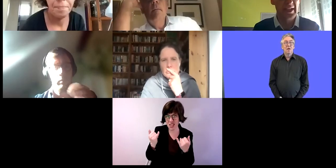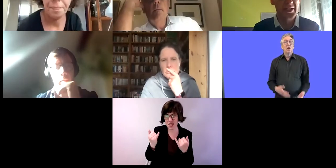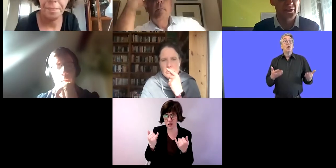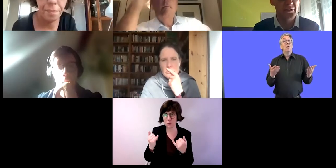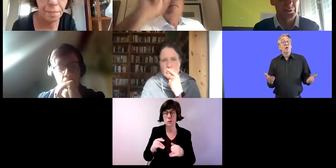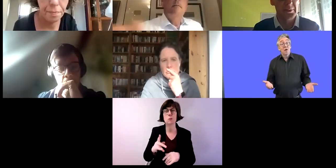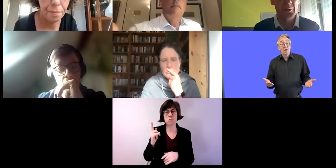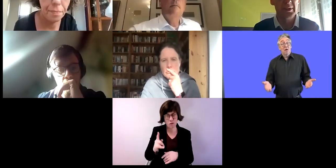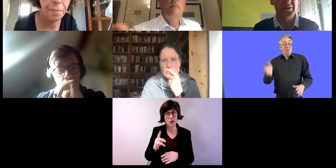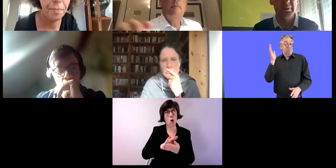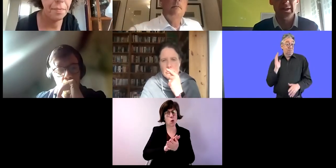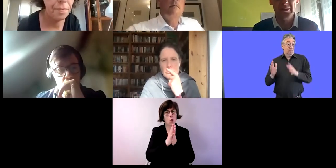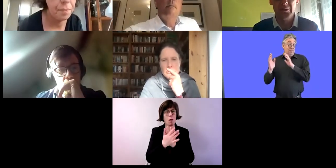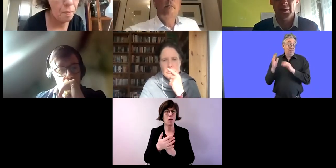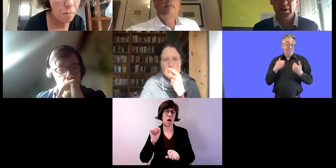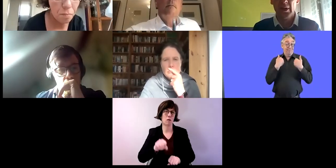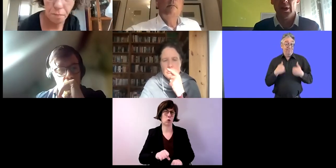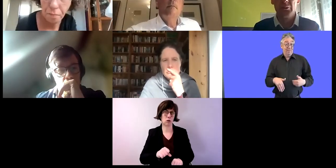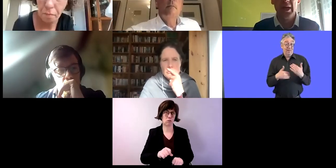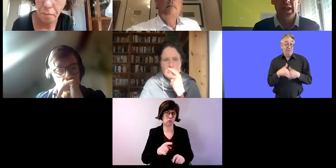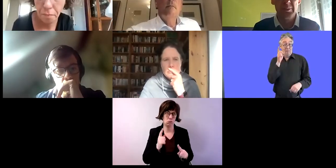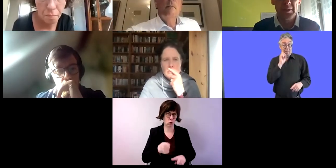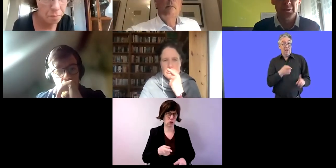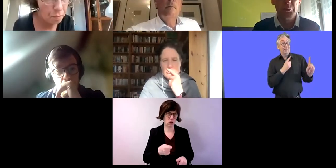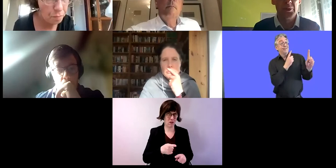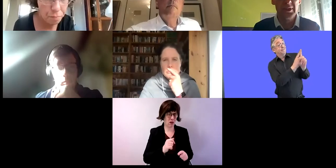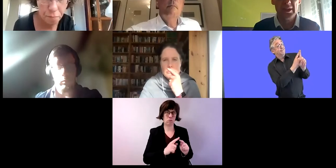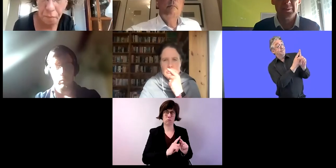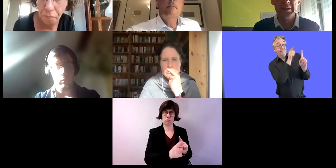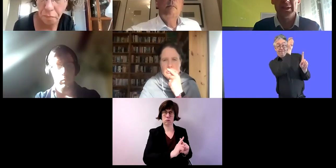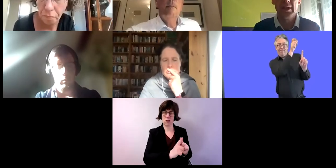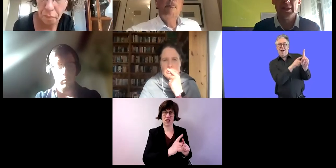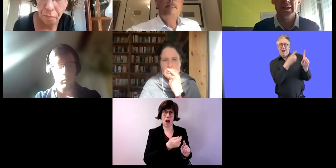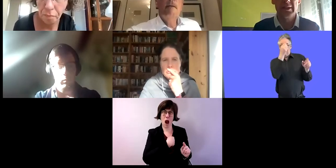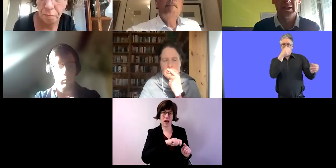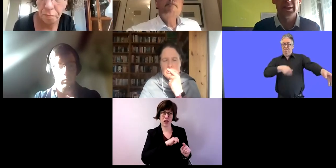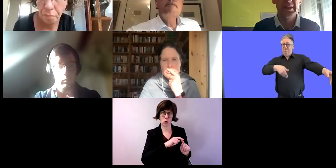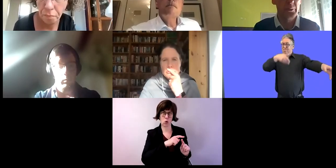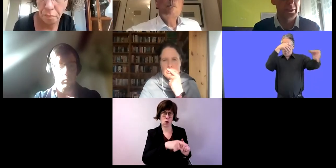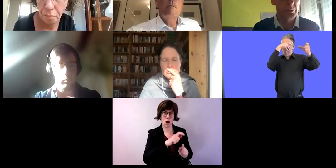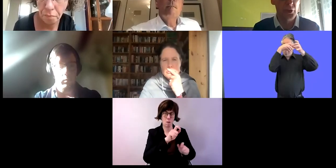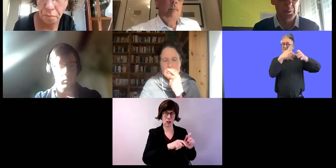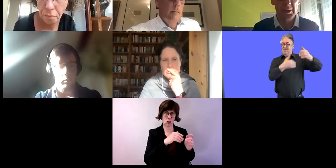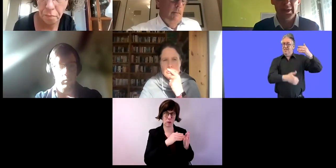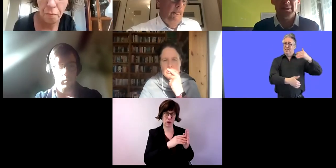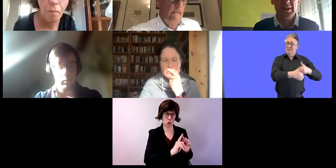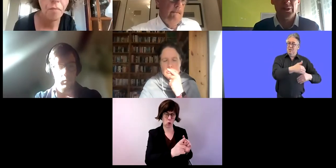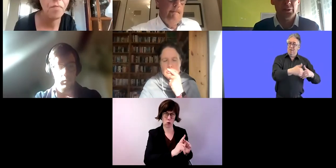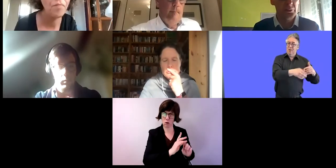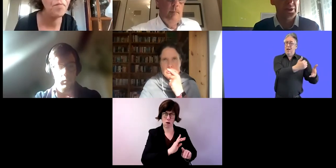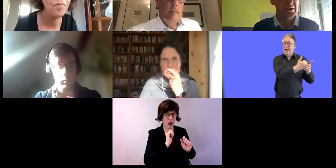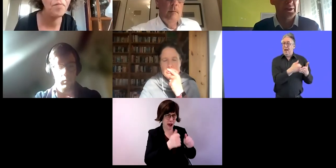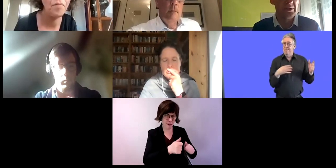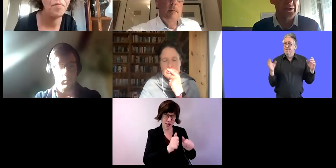auch einen Übergang vollziehen mussten. Sie gingen nicht mehr zu einer Agentur für Menschen mit Behinderungen, die ihnen